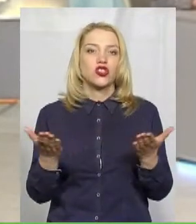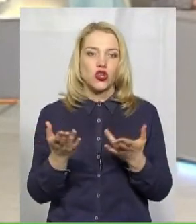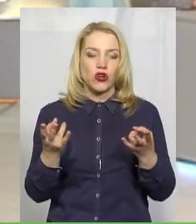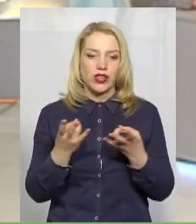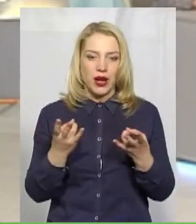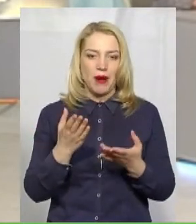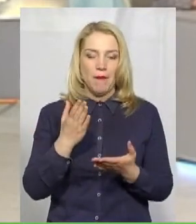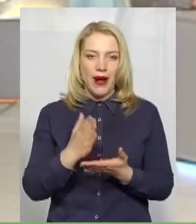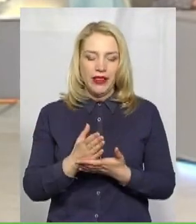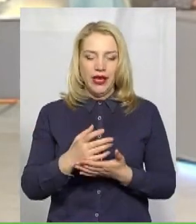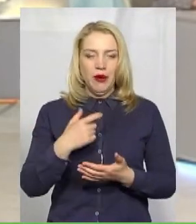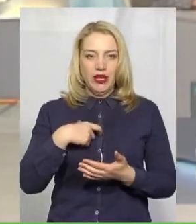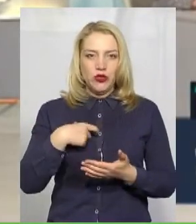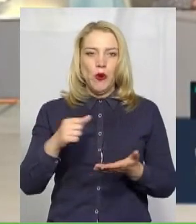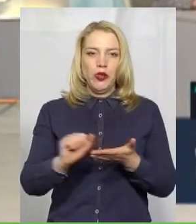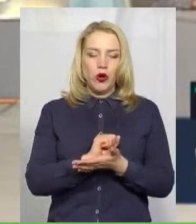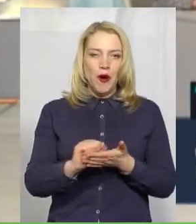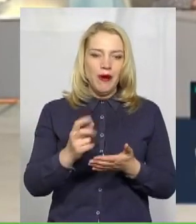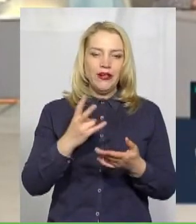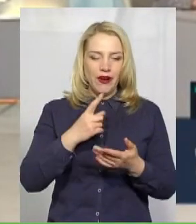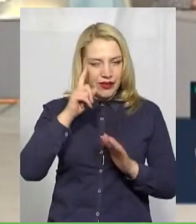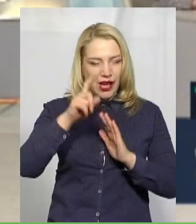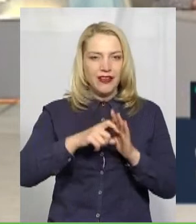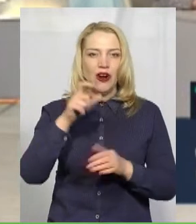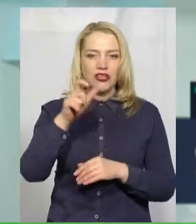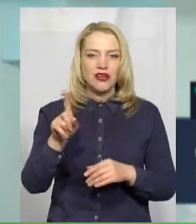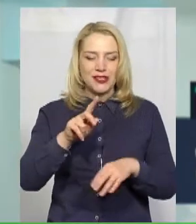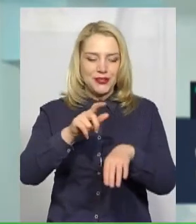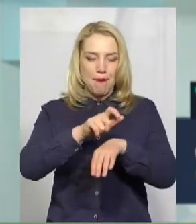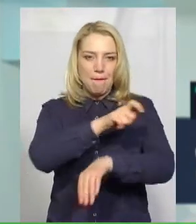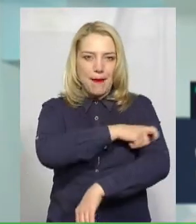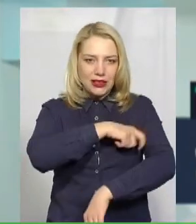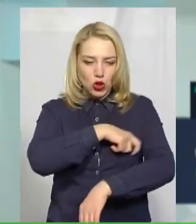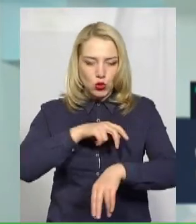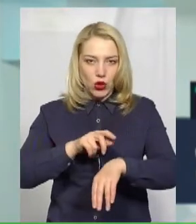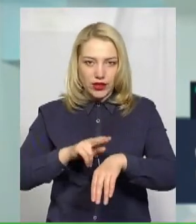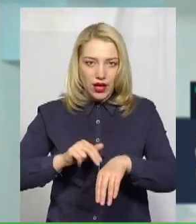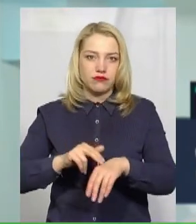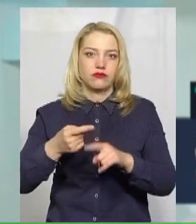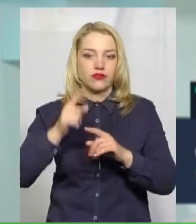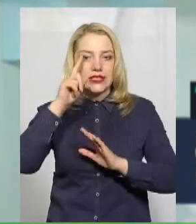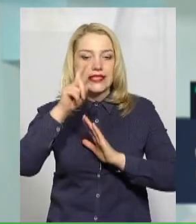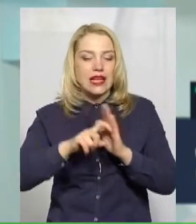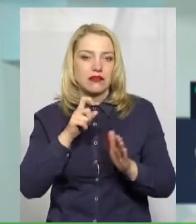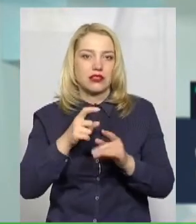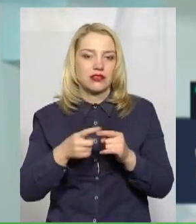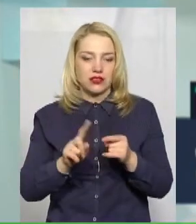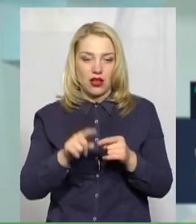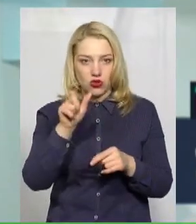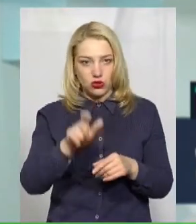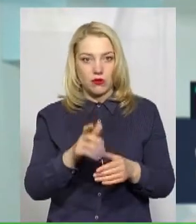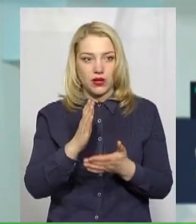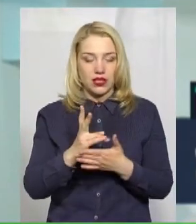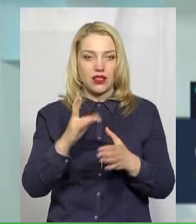документ? Документ для встановлення особи, для того, що патрульні з'ясували, що особа дійсно перебуває на території України на